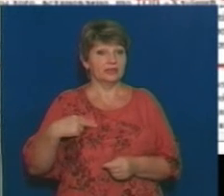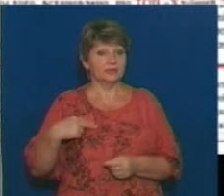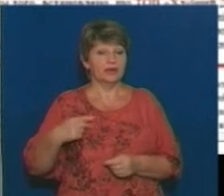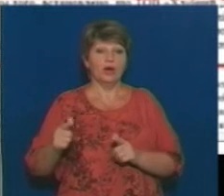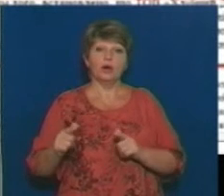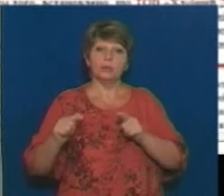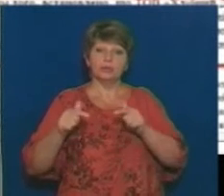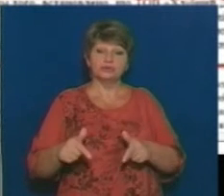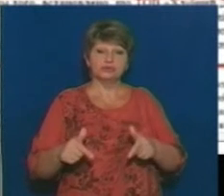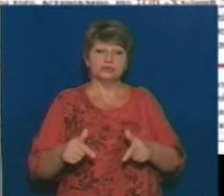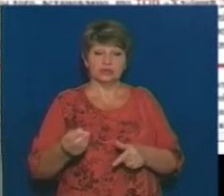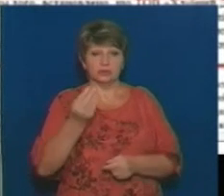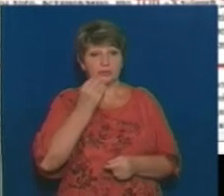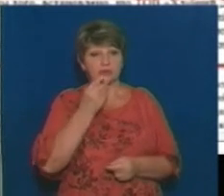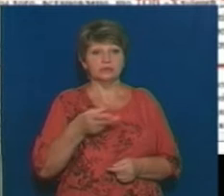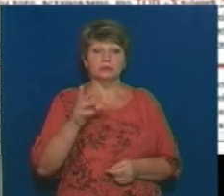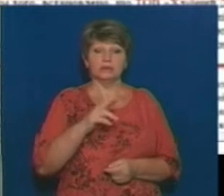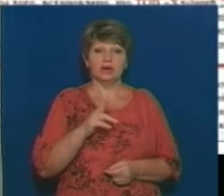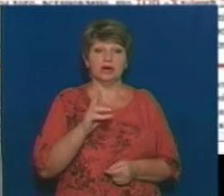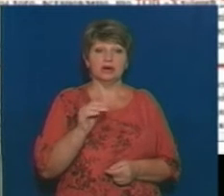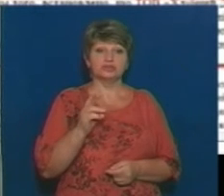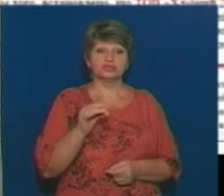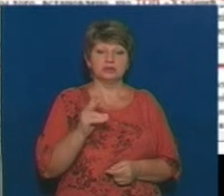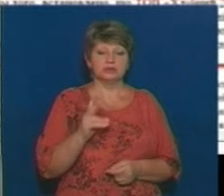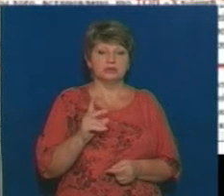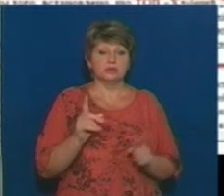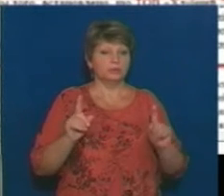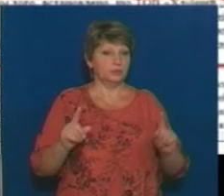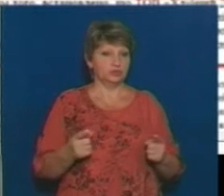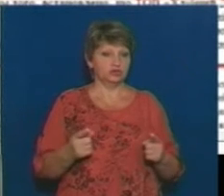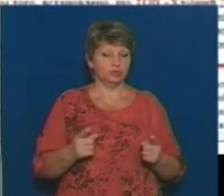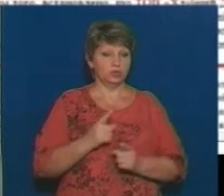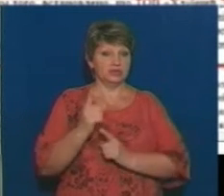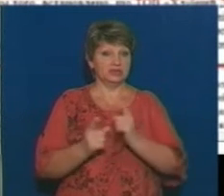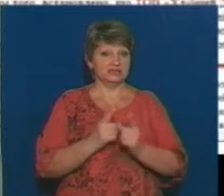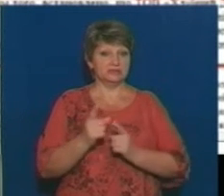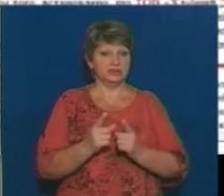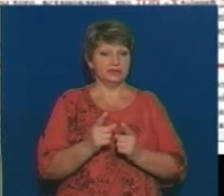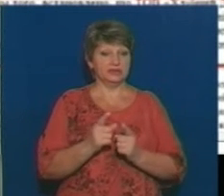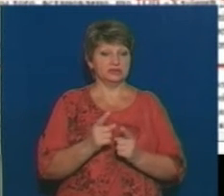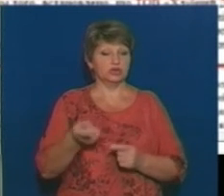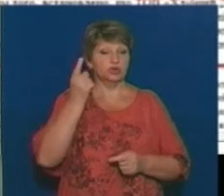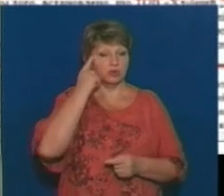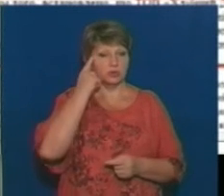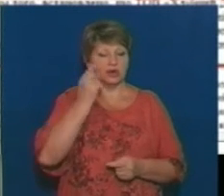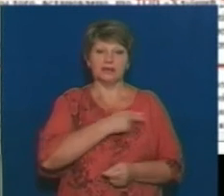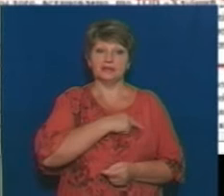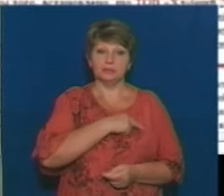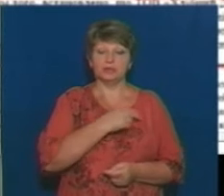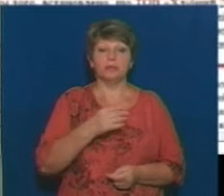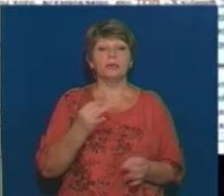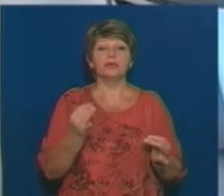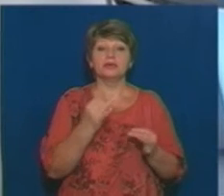продукцію для «Каштану». Як так вийшло, чому змінилася взагалі думка депутата, ми вирішили про це в нього самого